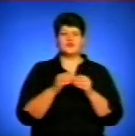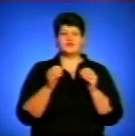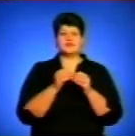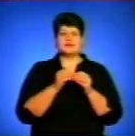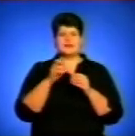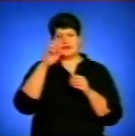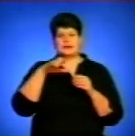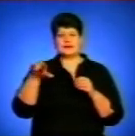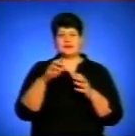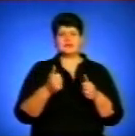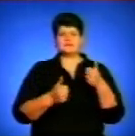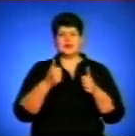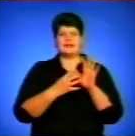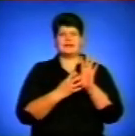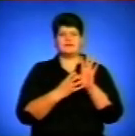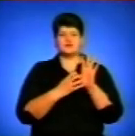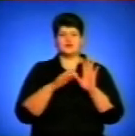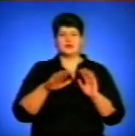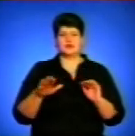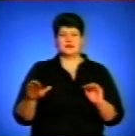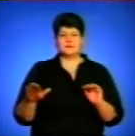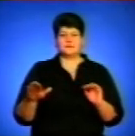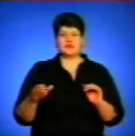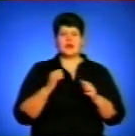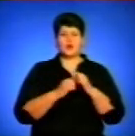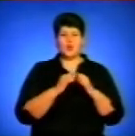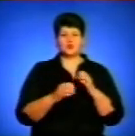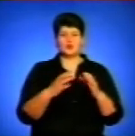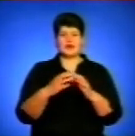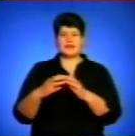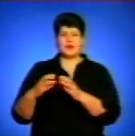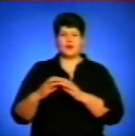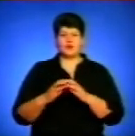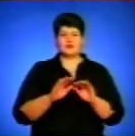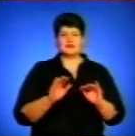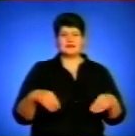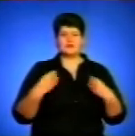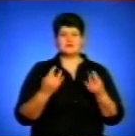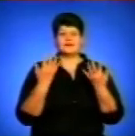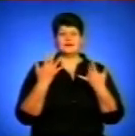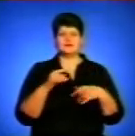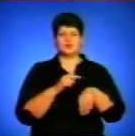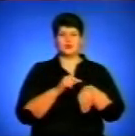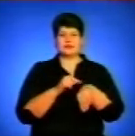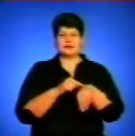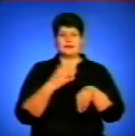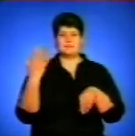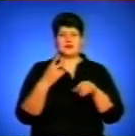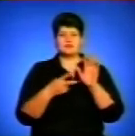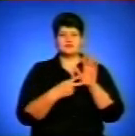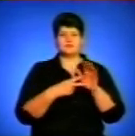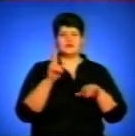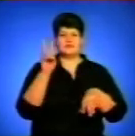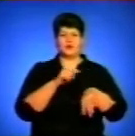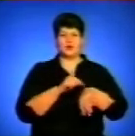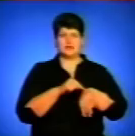змагаються понад 900 осіб. На кожну категорію дітей дається певна кількість годин. П'яті, сьомі класи – нас дві академічні